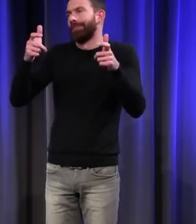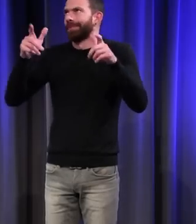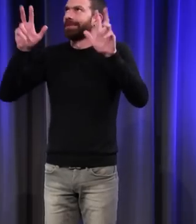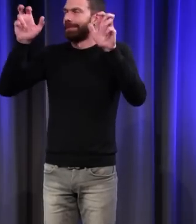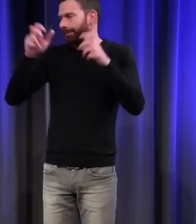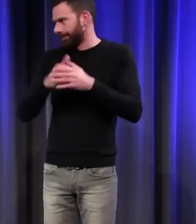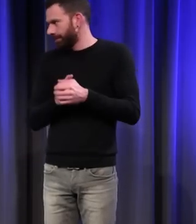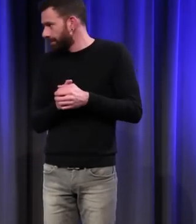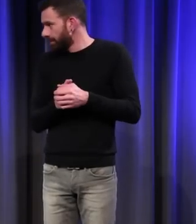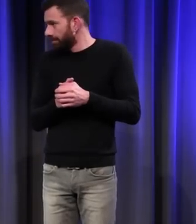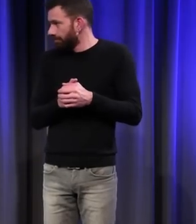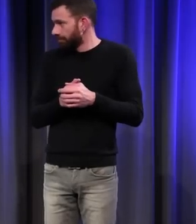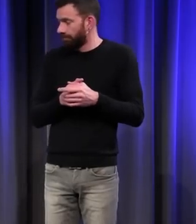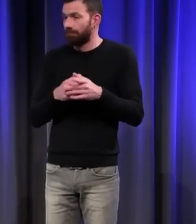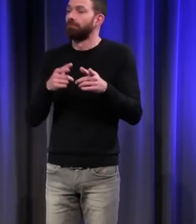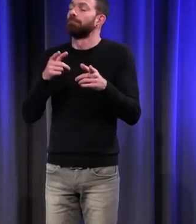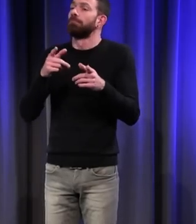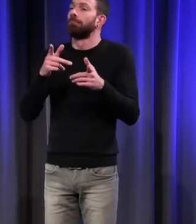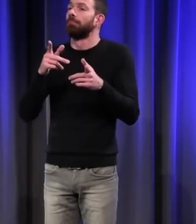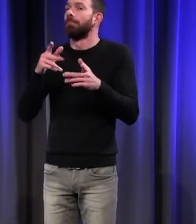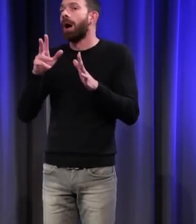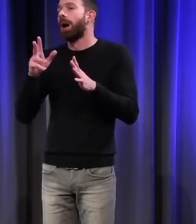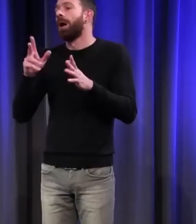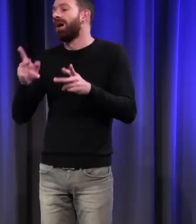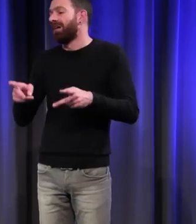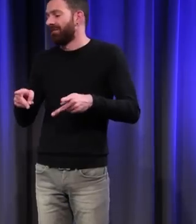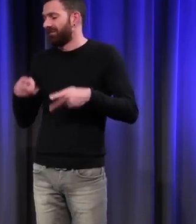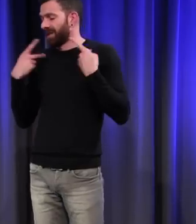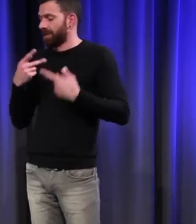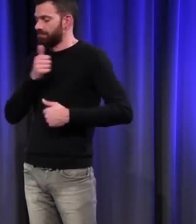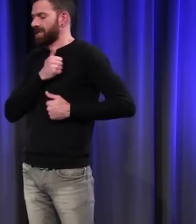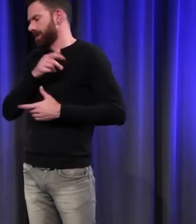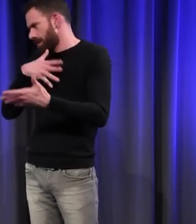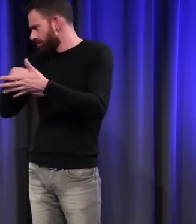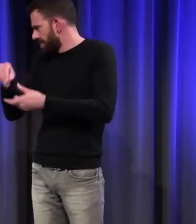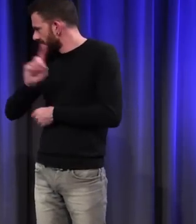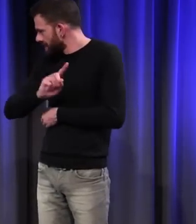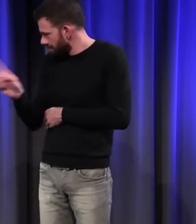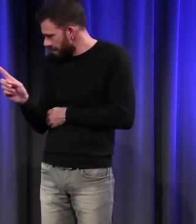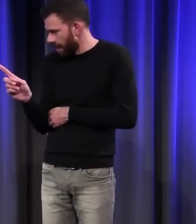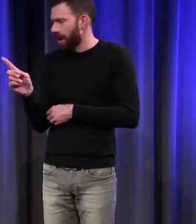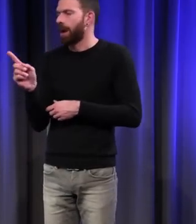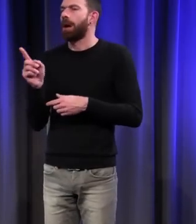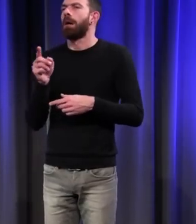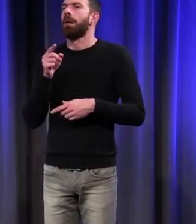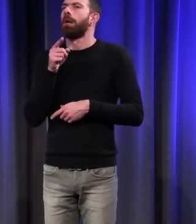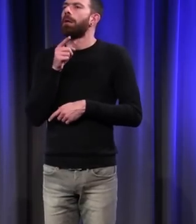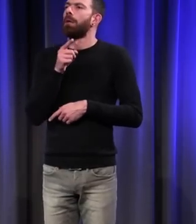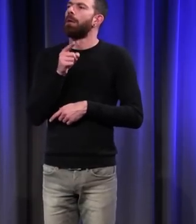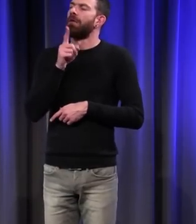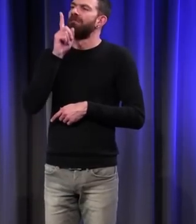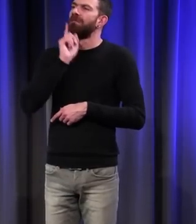de cela. Elle ne participe pas à la vie militaire. Elle a un statut